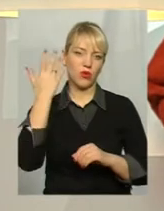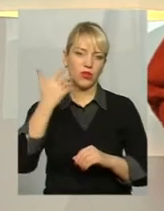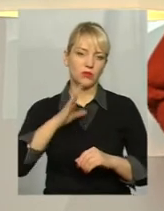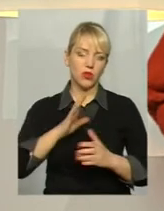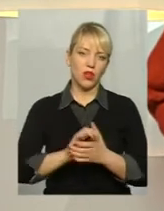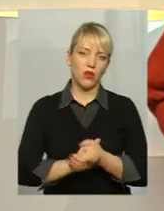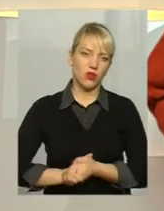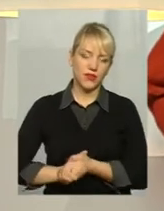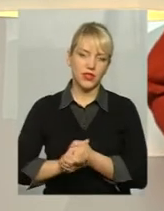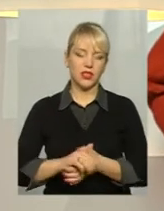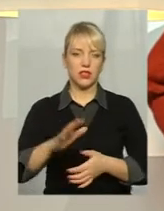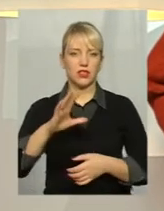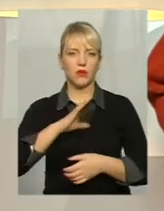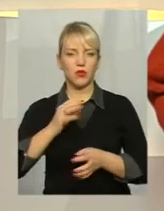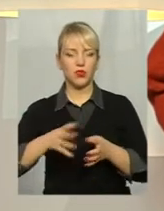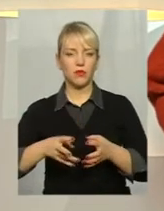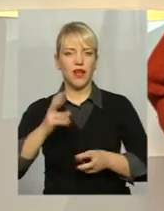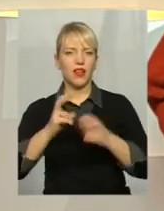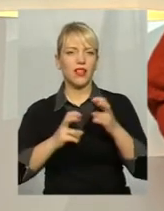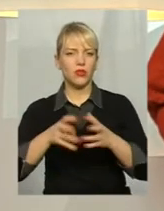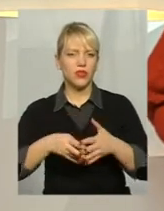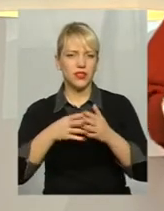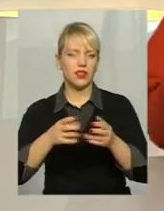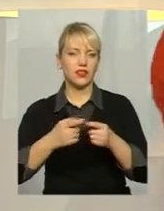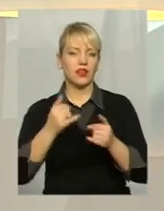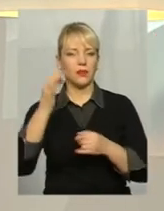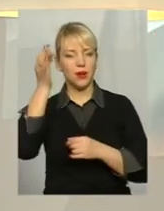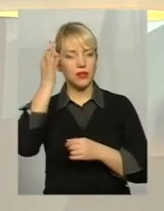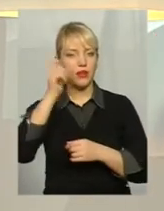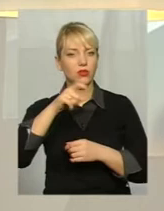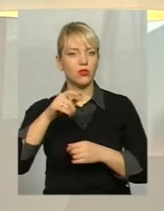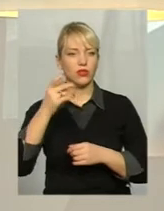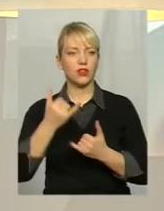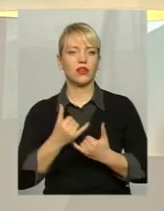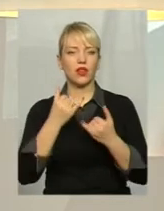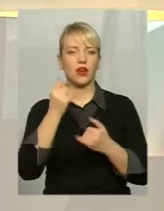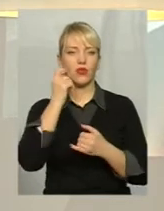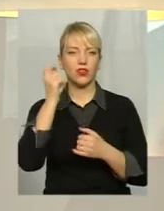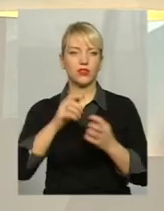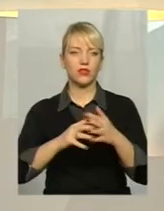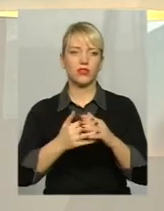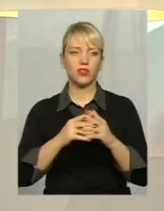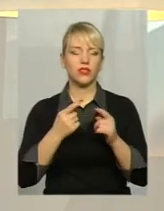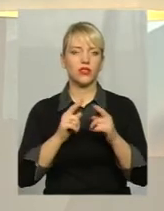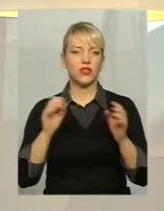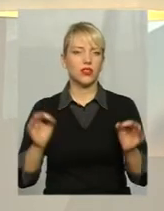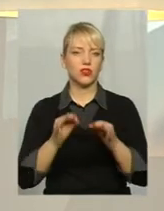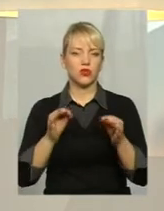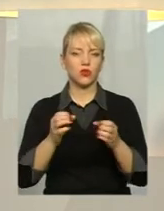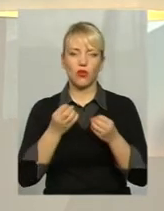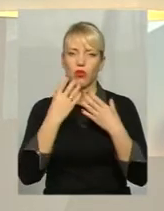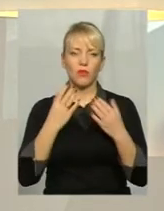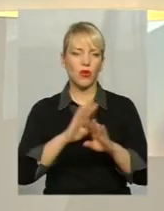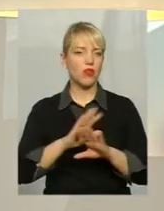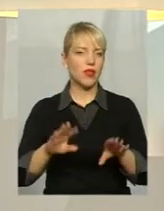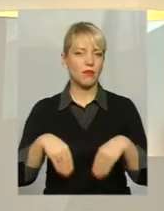потім індустріалізація Пам'ятають люди, що для українського села ці поняття нічого особливо доброго не принесли